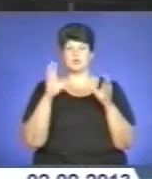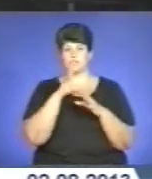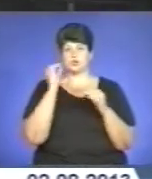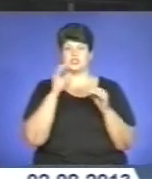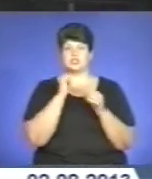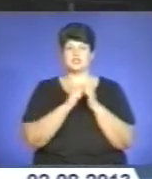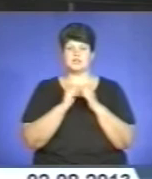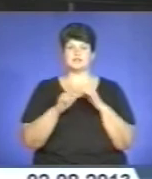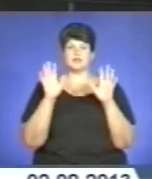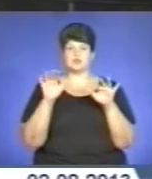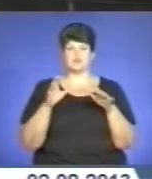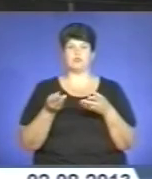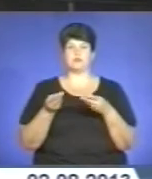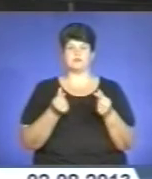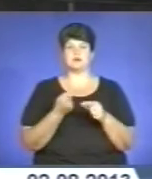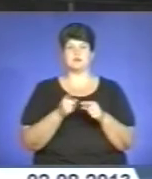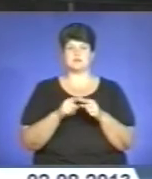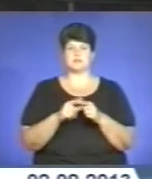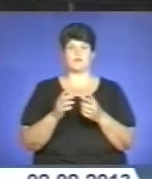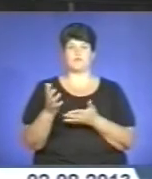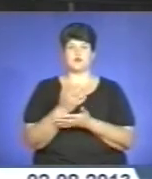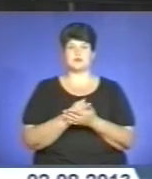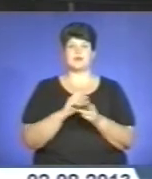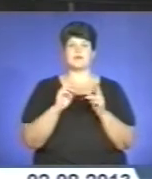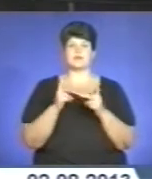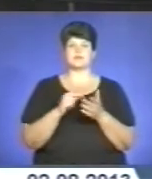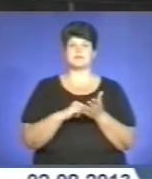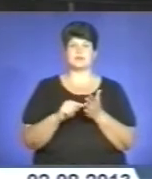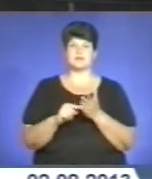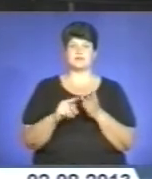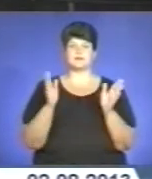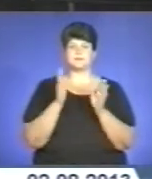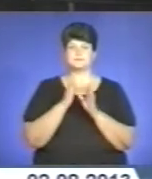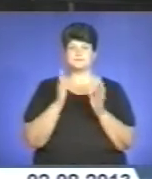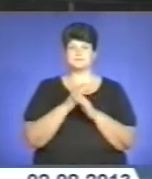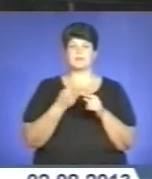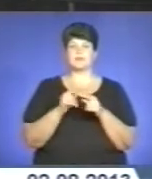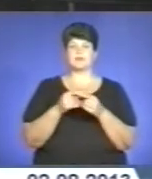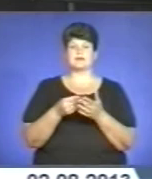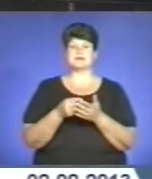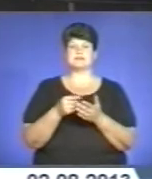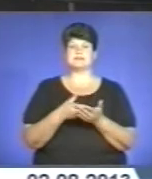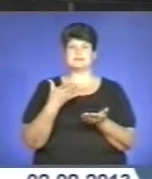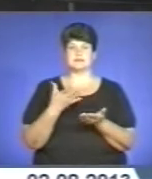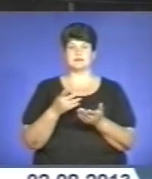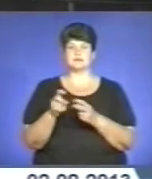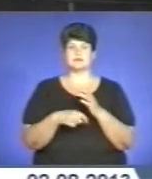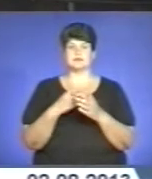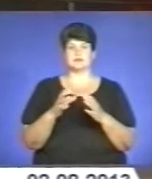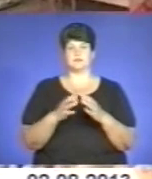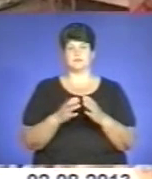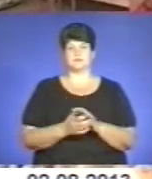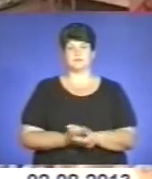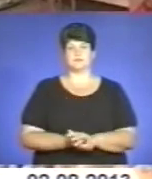природні фактори впливають на цьогорічну врожайність. Як позначилися кліматичні зміни на цінах, дізнавалася наша знімальна група.